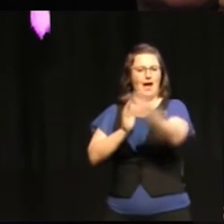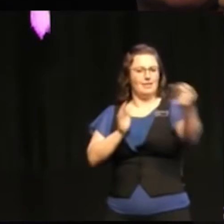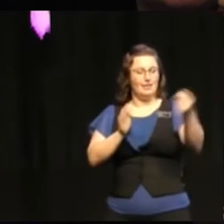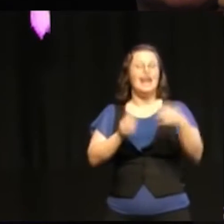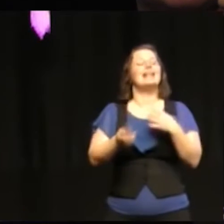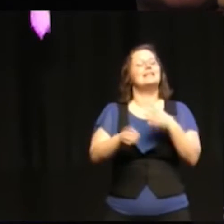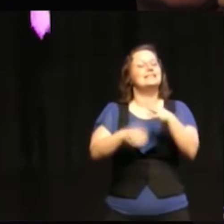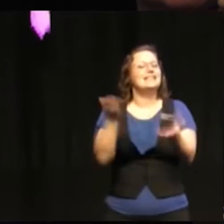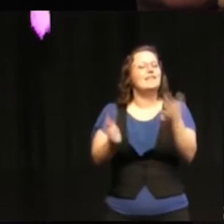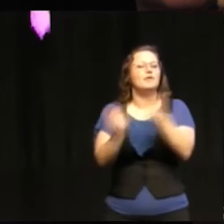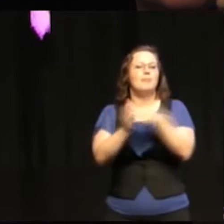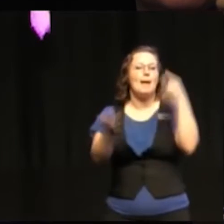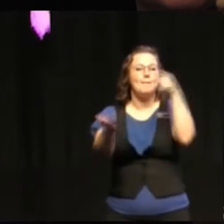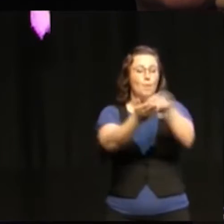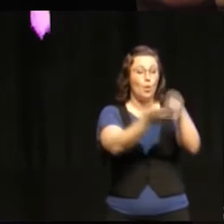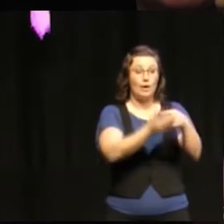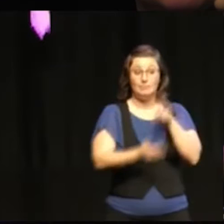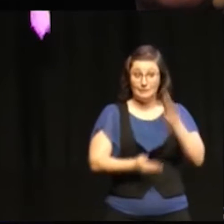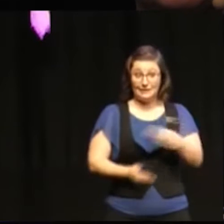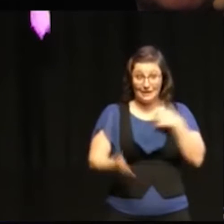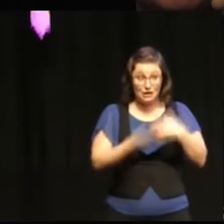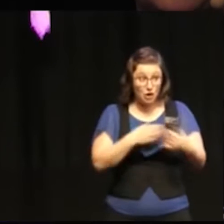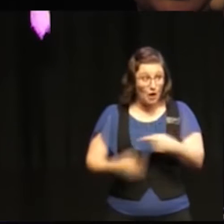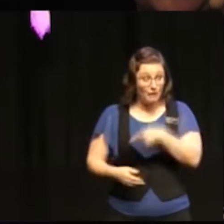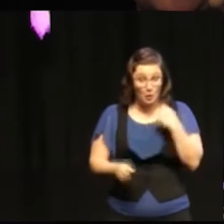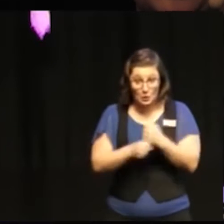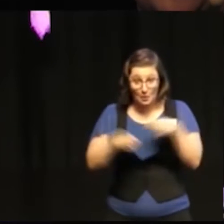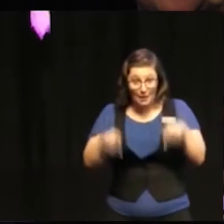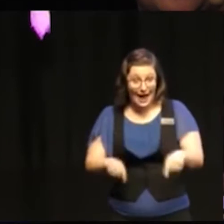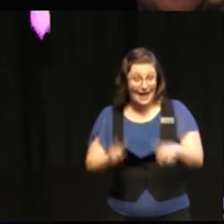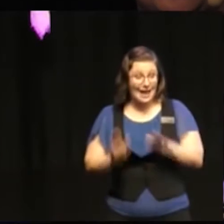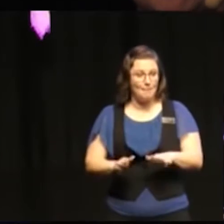vi vår hemläxa på hemmaplan så att säga?